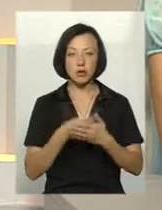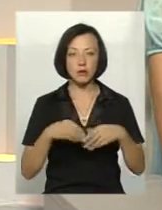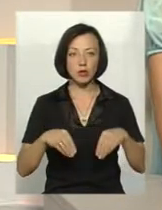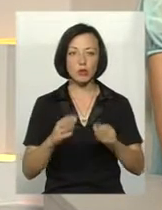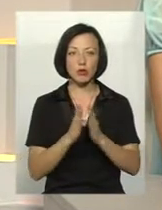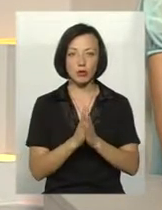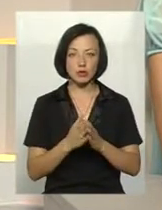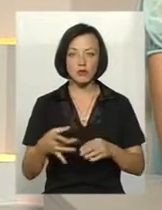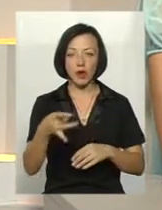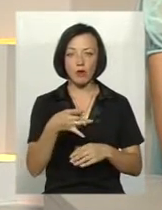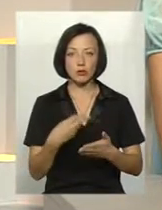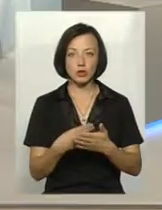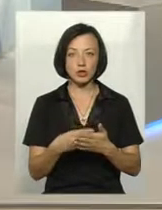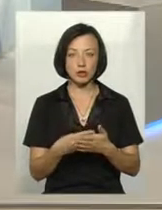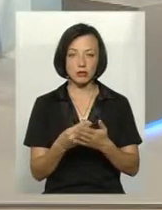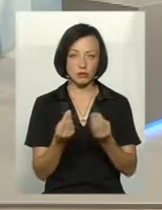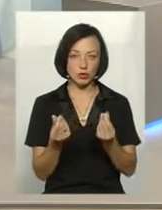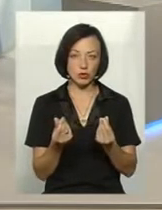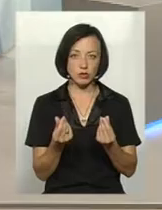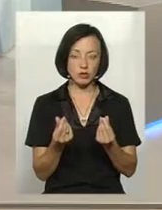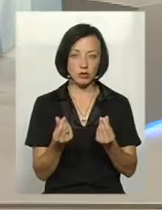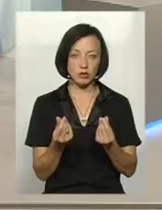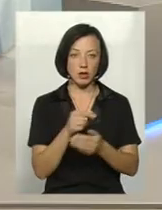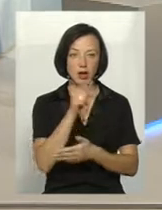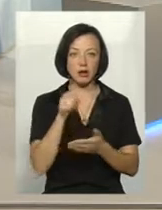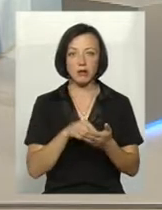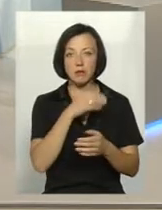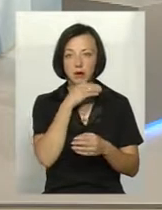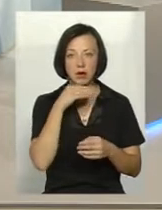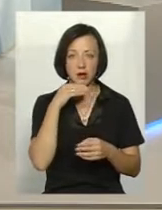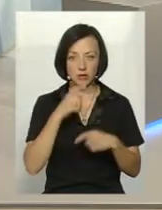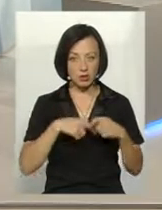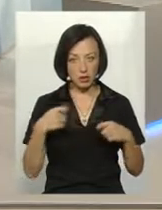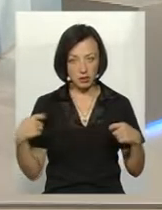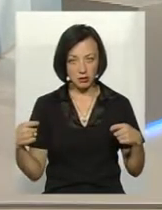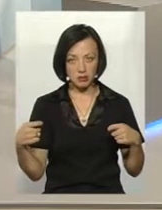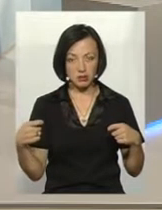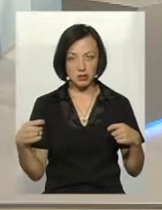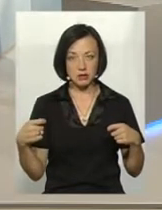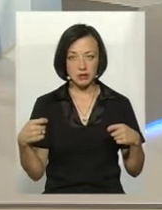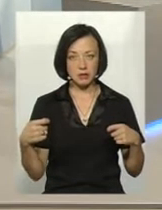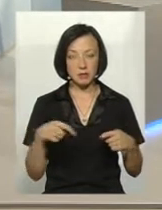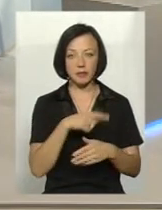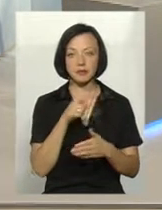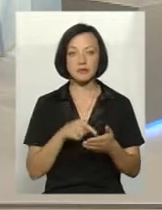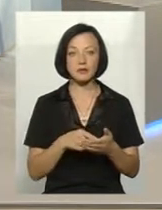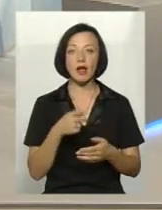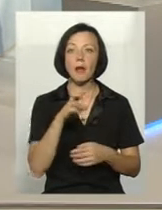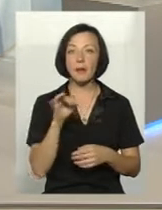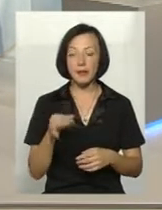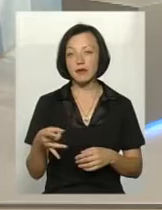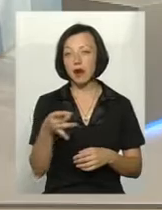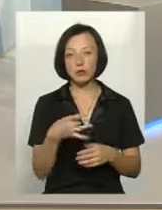але прошу в районному бюджету кошти. Дуже багато тяганини, багато паперів треба зібрати. бюджету були кошти,